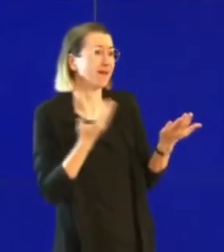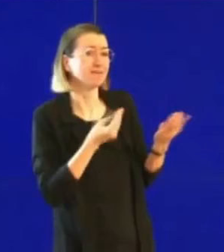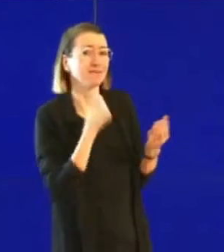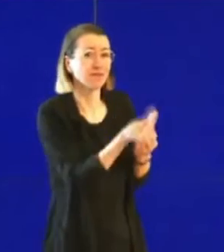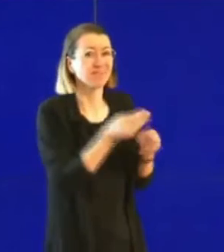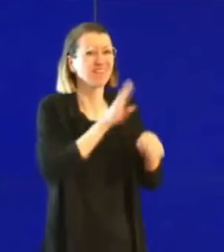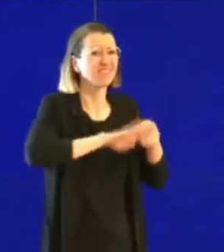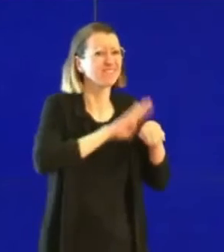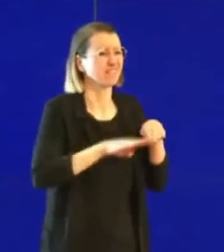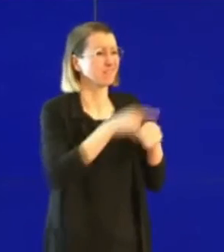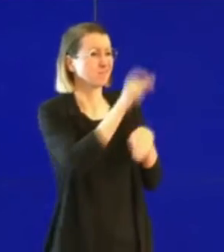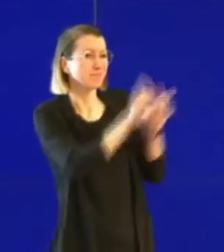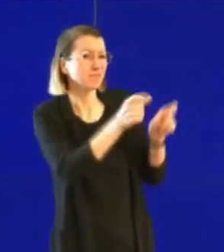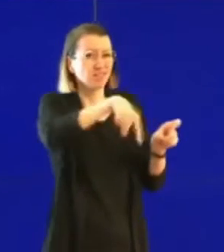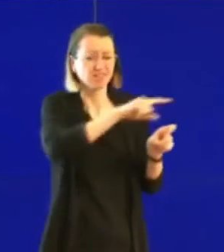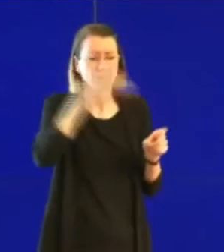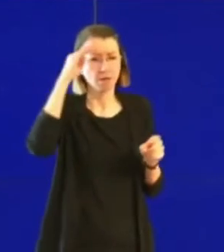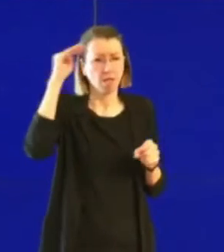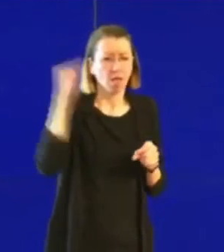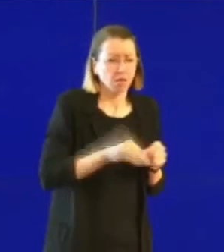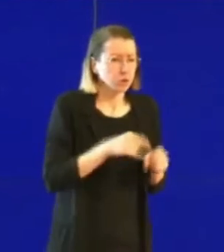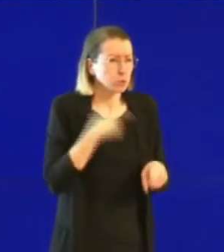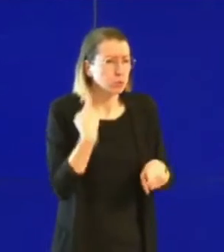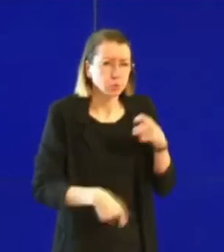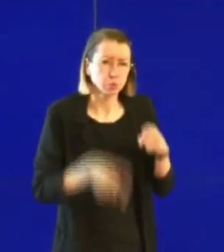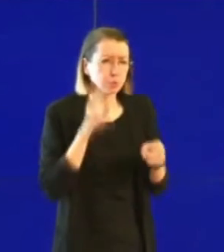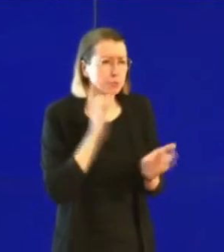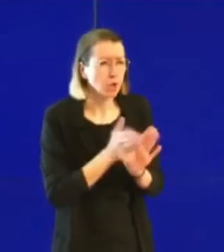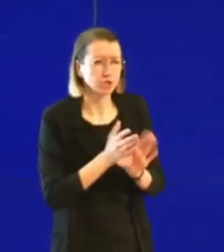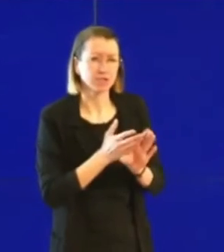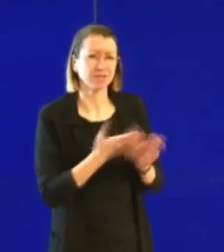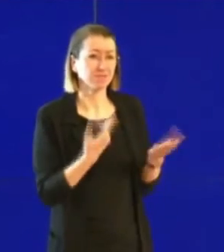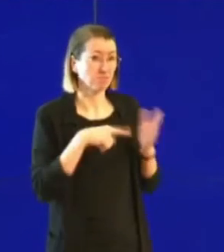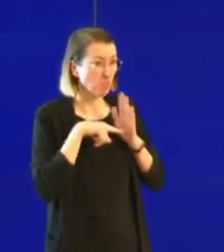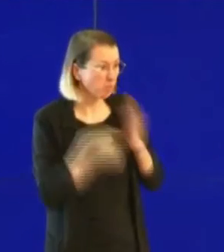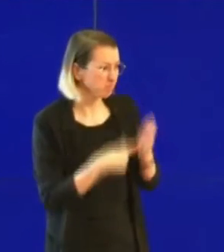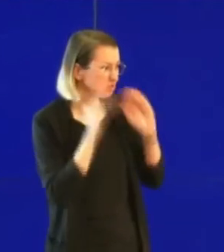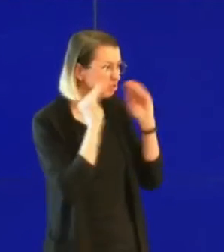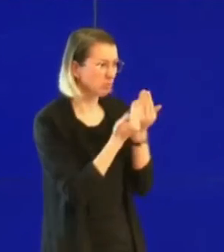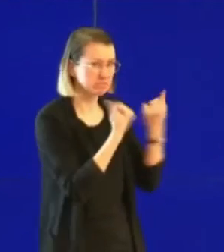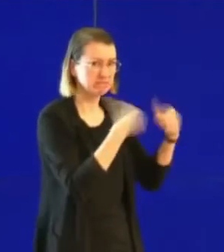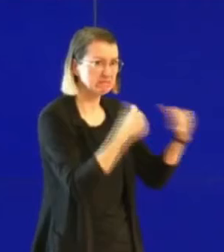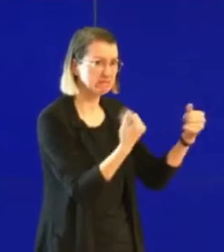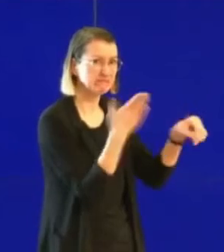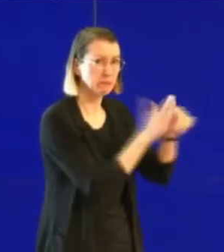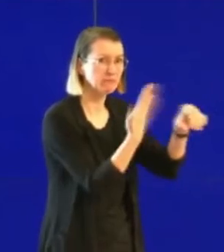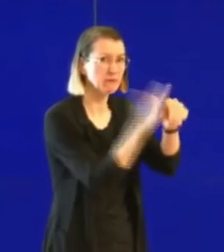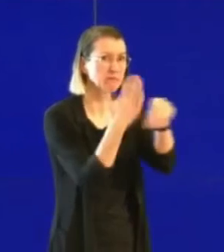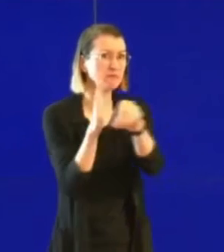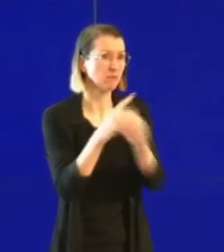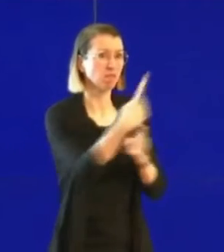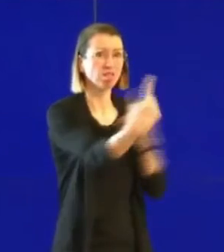seraient trop importantes. Donc il n pas nécessaire dans ce cas-là d'isoler les personnes dans leur chambre toute la journée. Par contre,